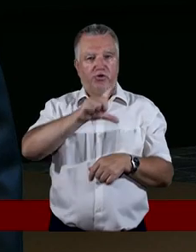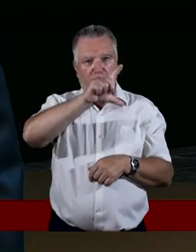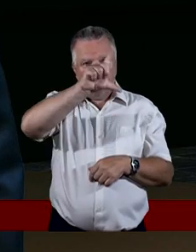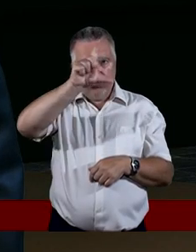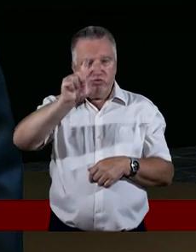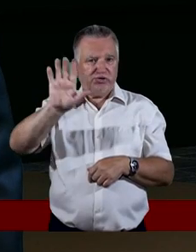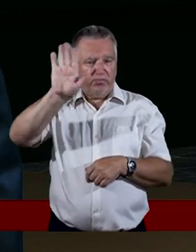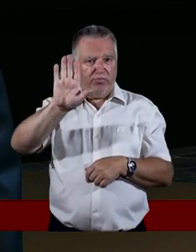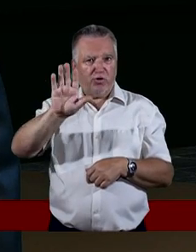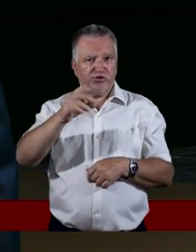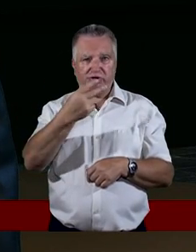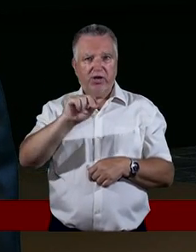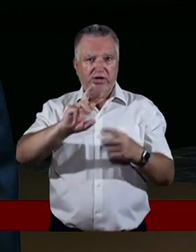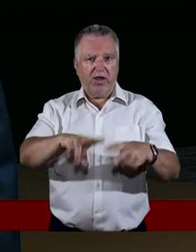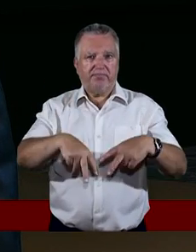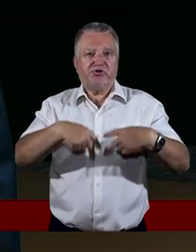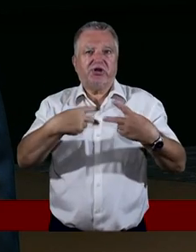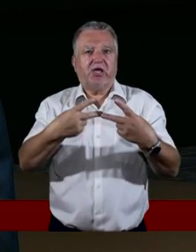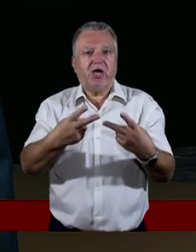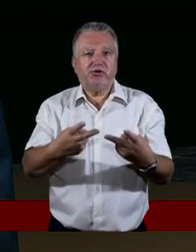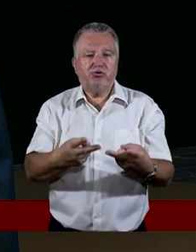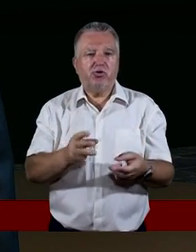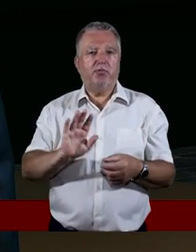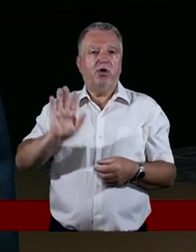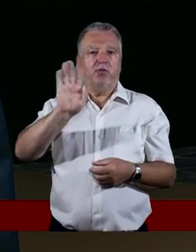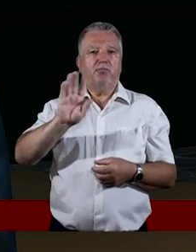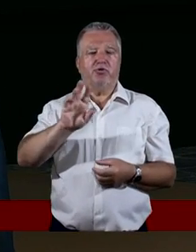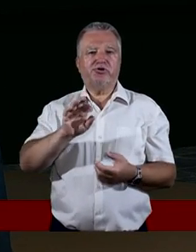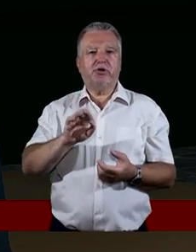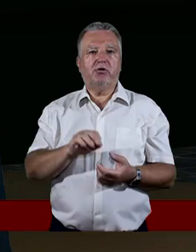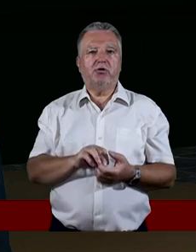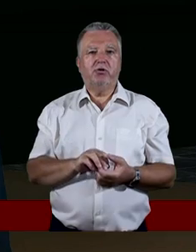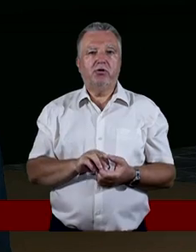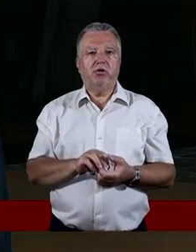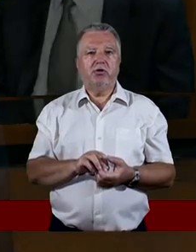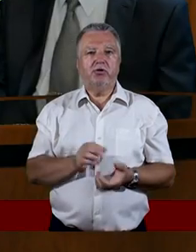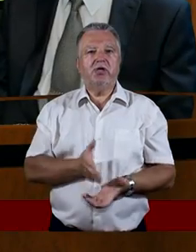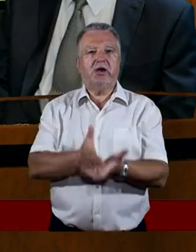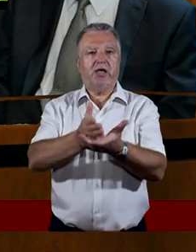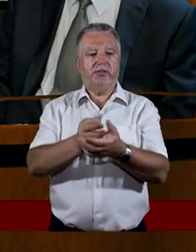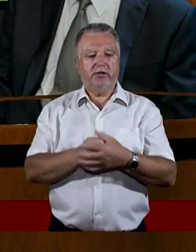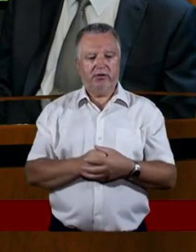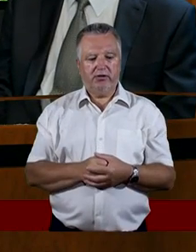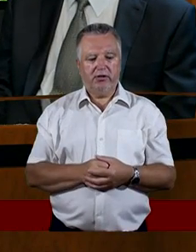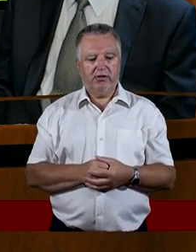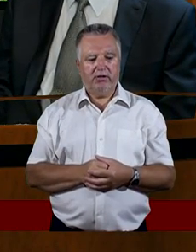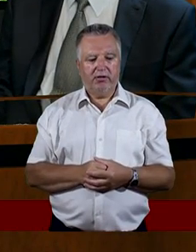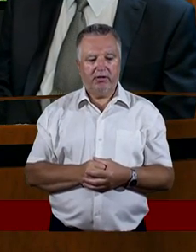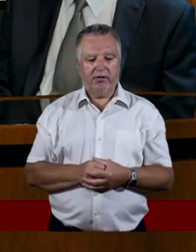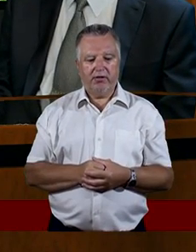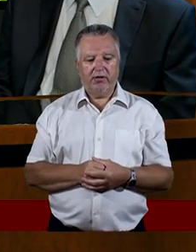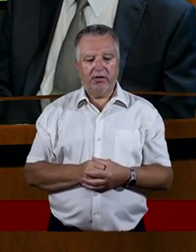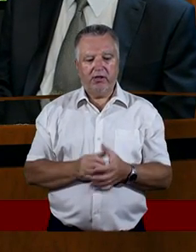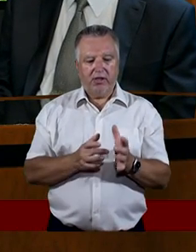nic nie robią, nie podają tego przysłowiowego kubka zimnej wody. Taki był Jezus, prawda?